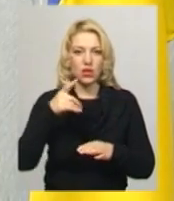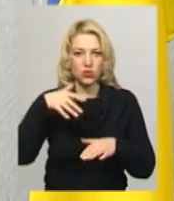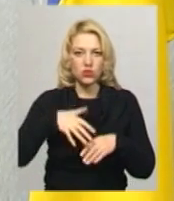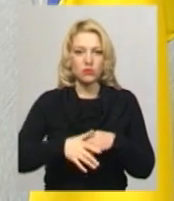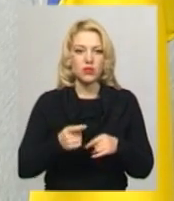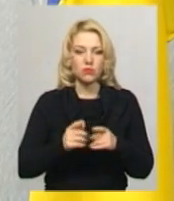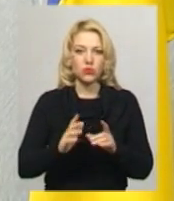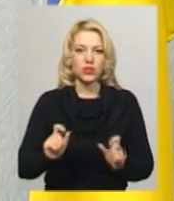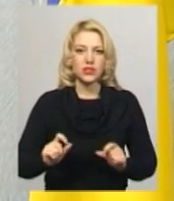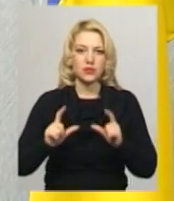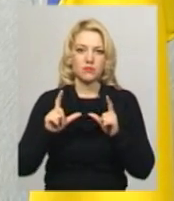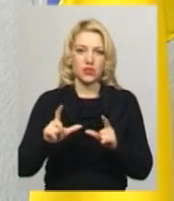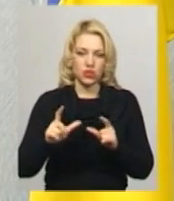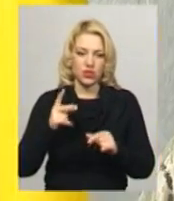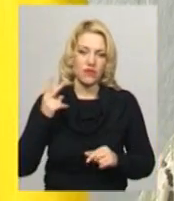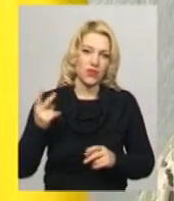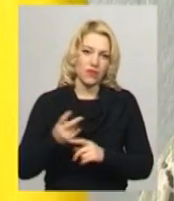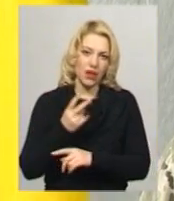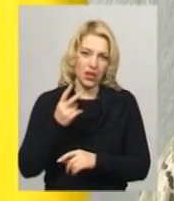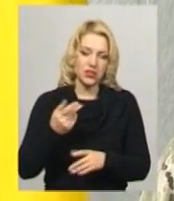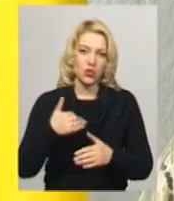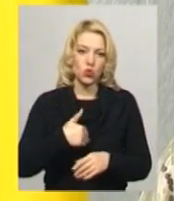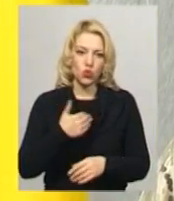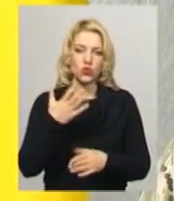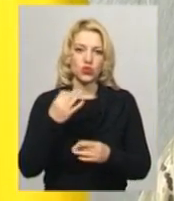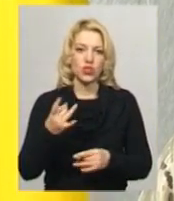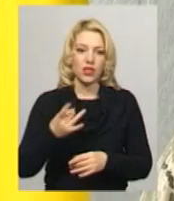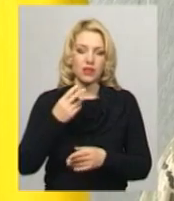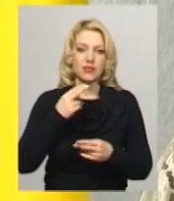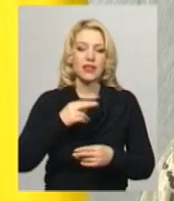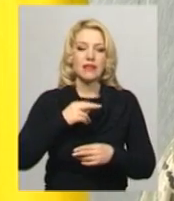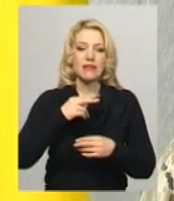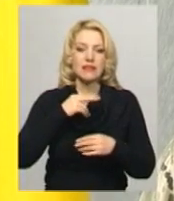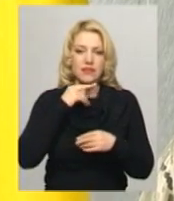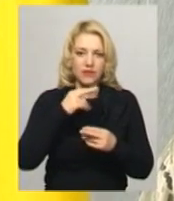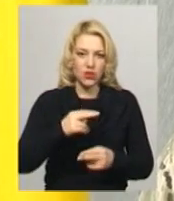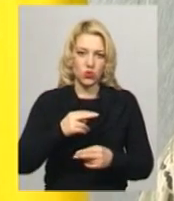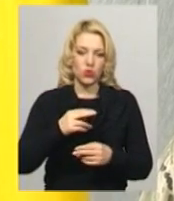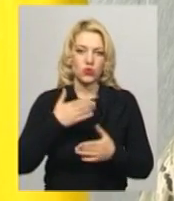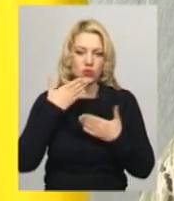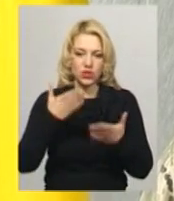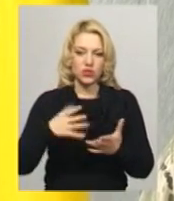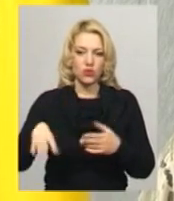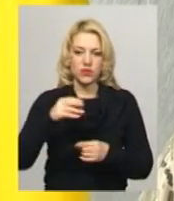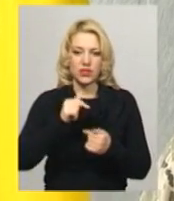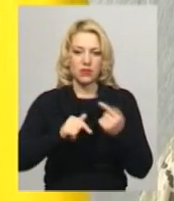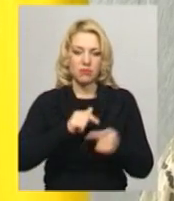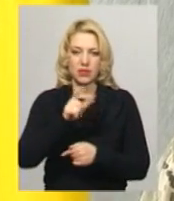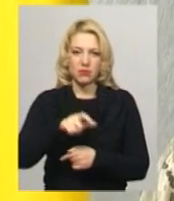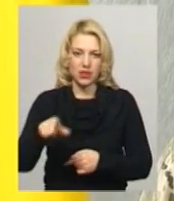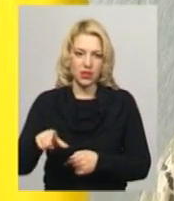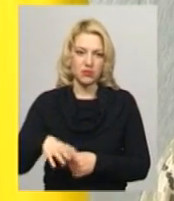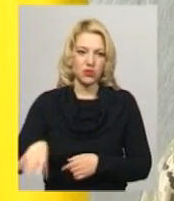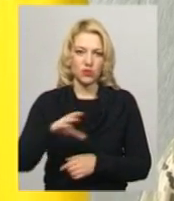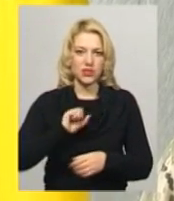збільшене в два рази. Хочу звернутися ще раз до всіх підприємців, до всіх